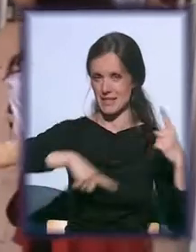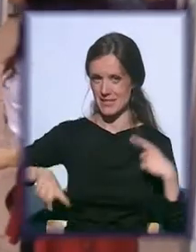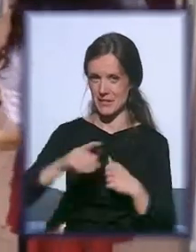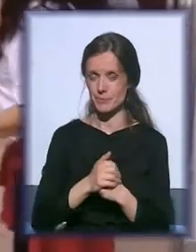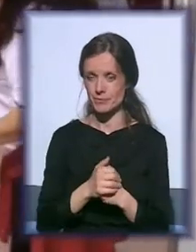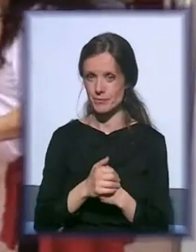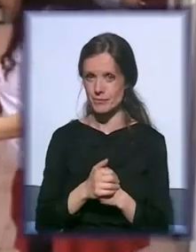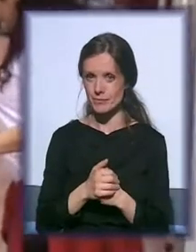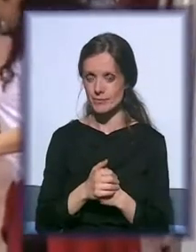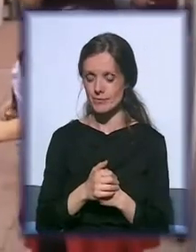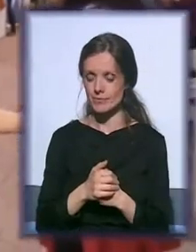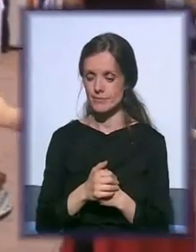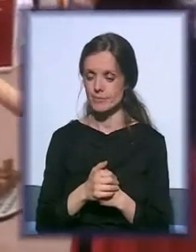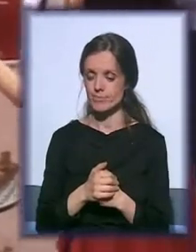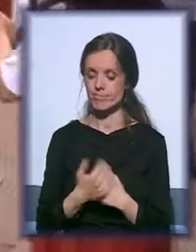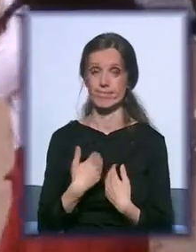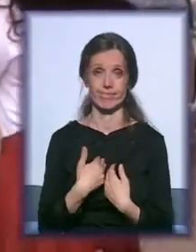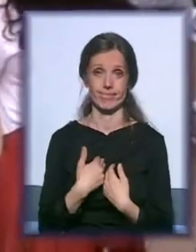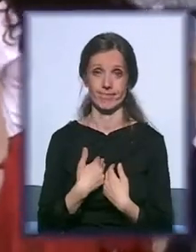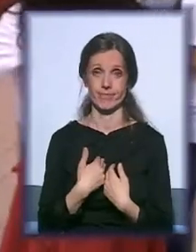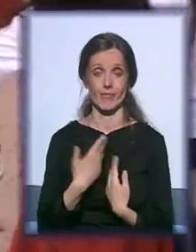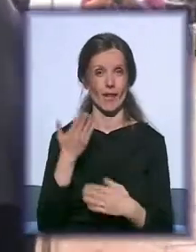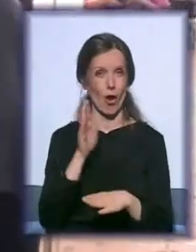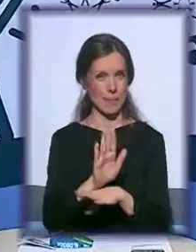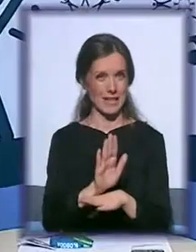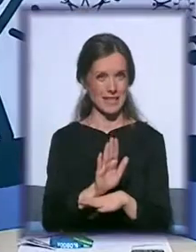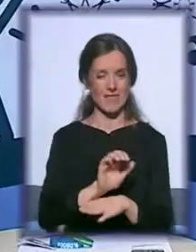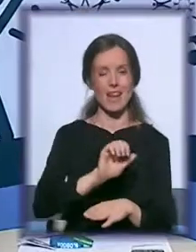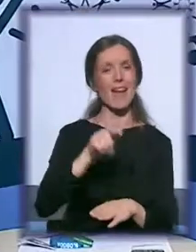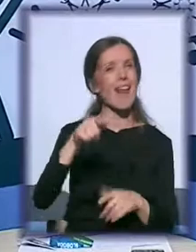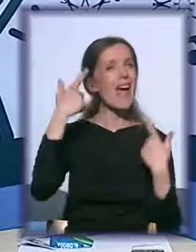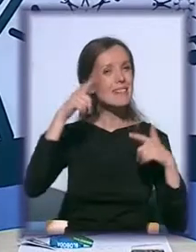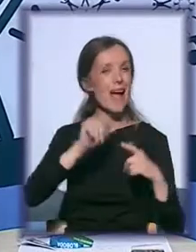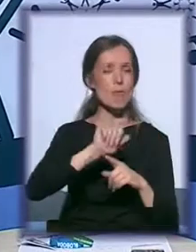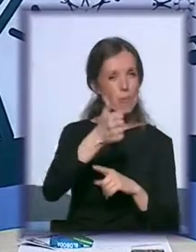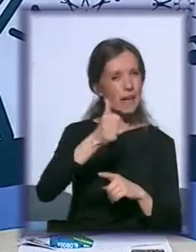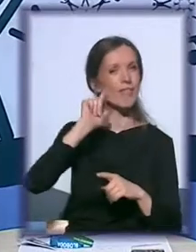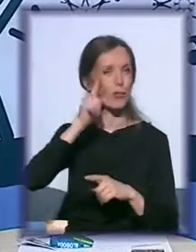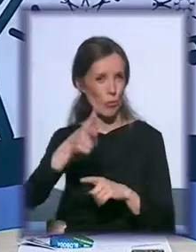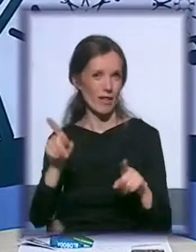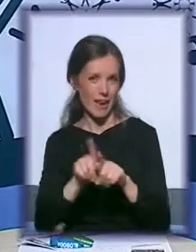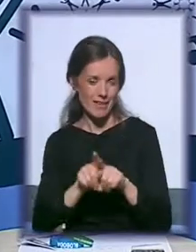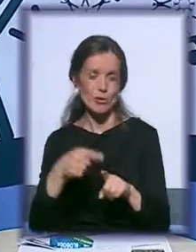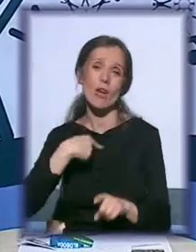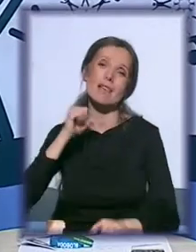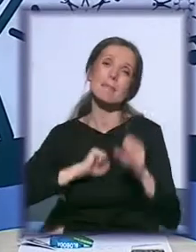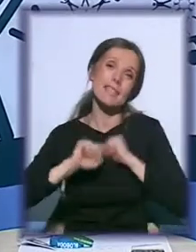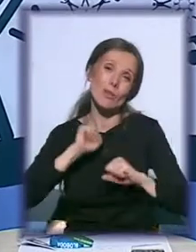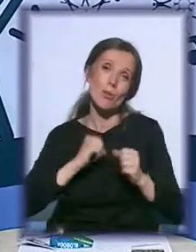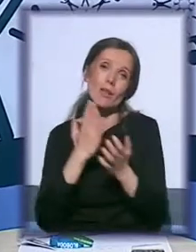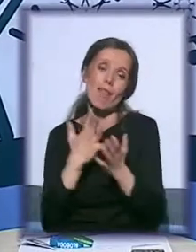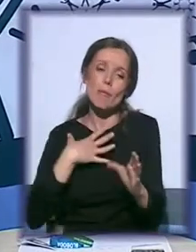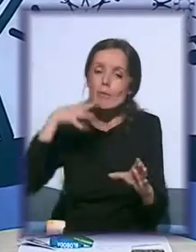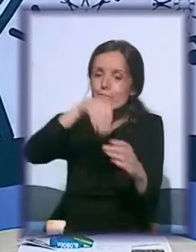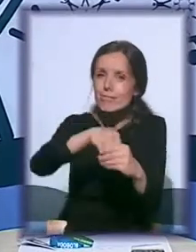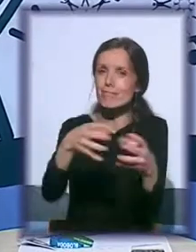Ja kao onaj predstavnik i prvog i drugog dana i donekle sam se trudila da budem i deo